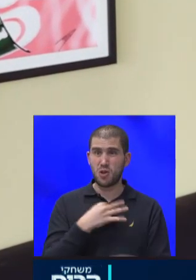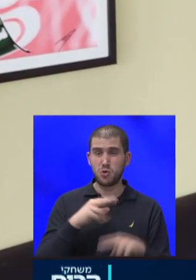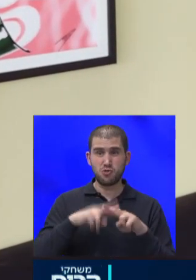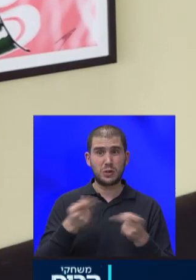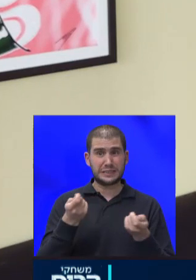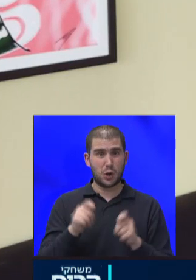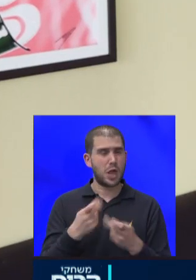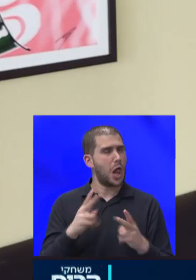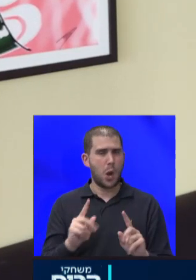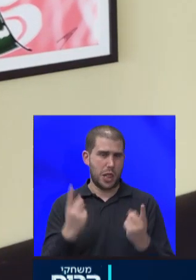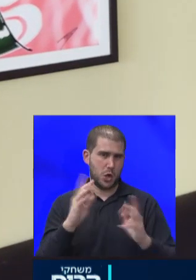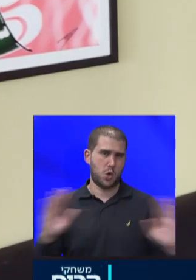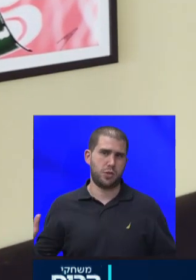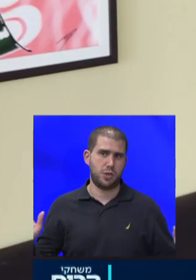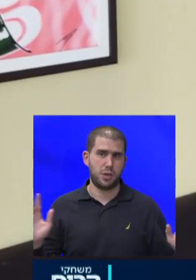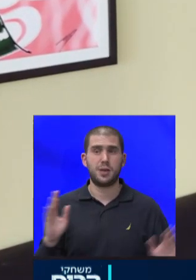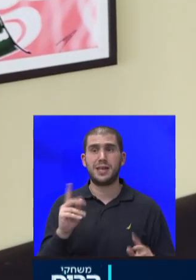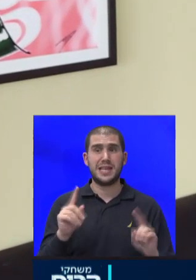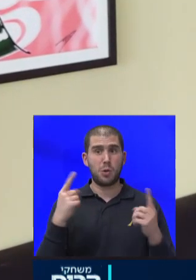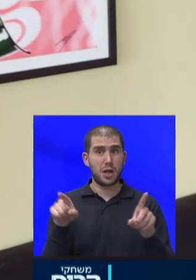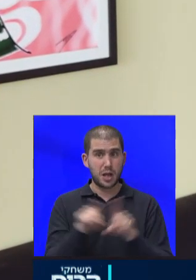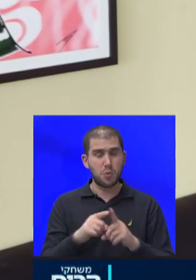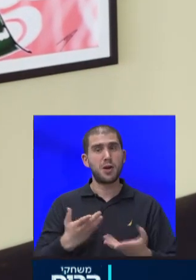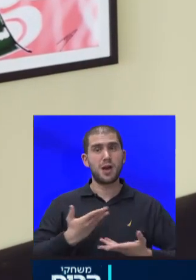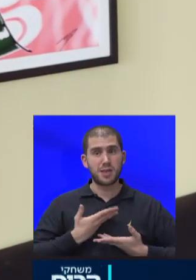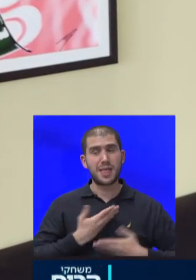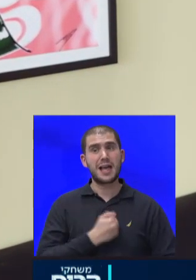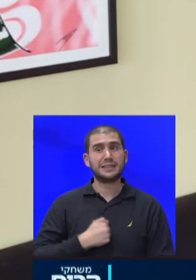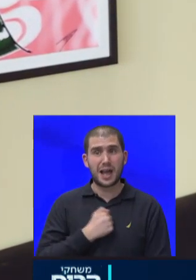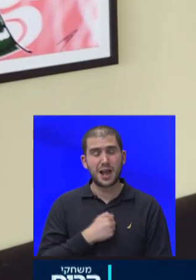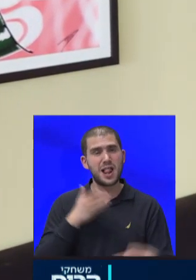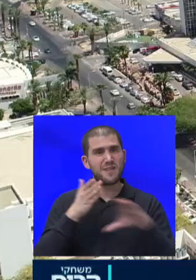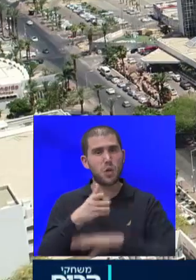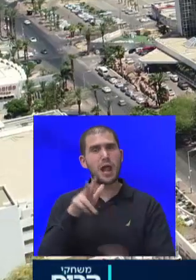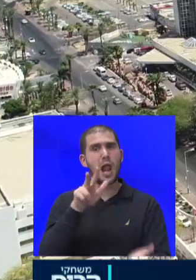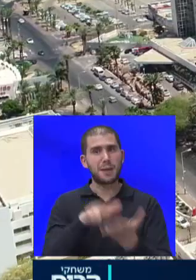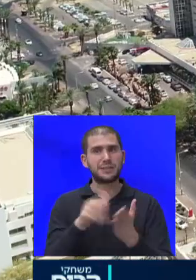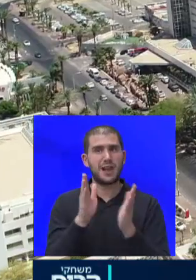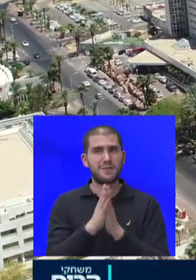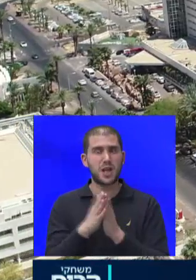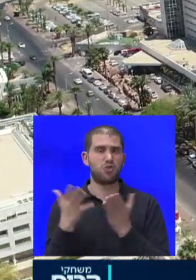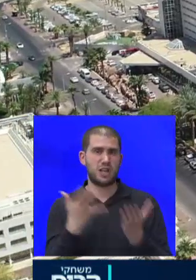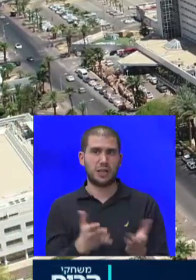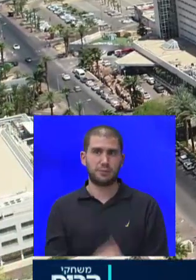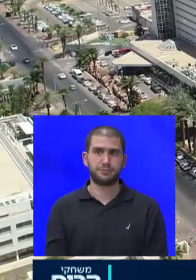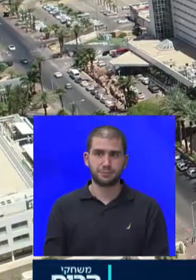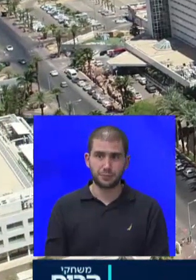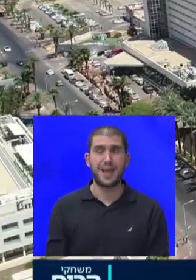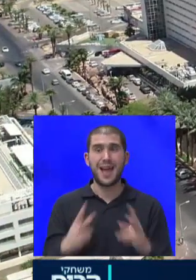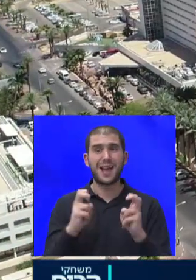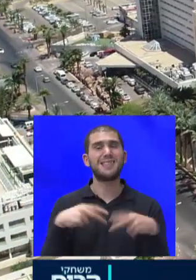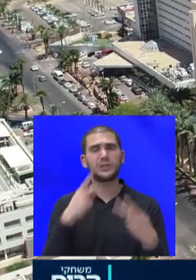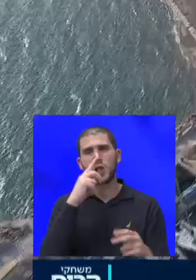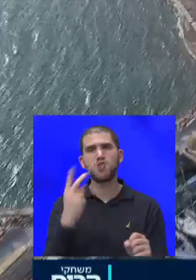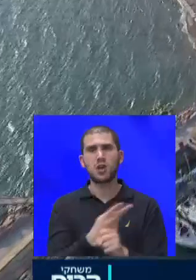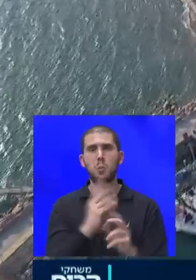לקרות. אירוע כזה יוביל אותנו לצערי ערב לפנות לבגץ ולבקש משם סעד. העיר תחזור לשגרה בעוד כמה ימים,